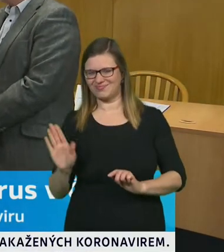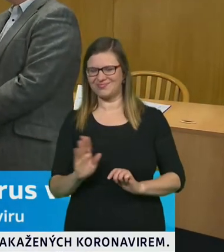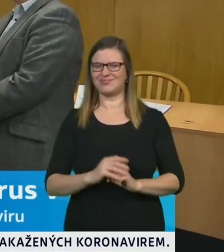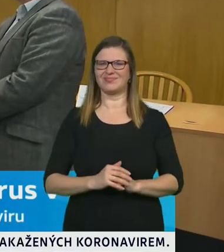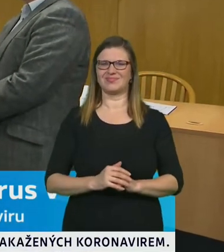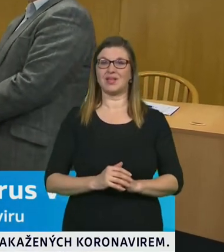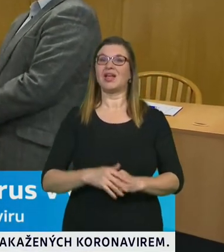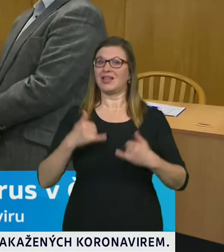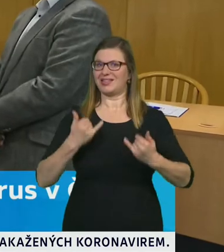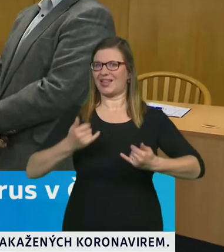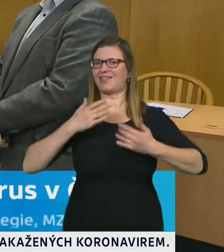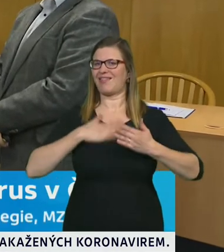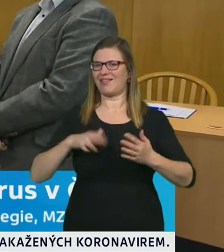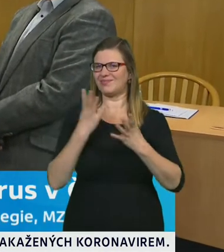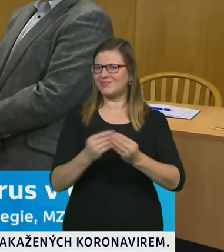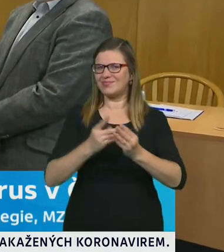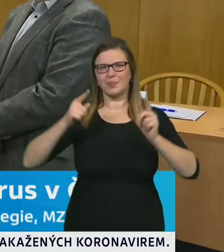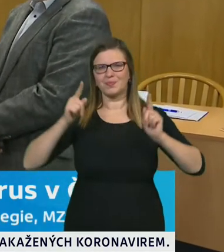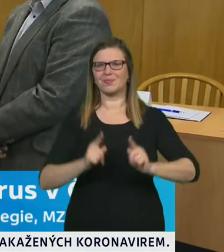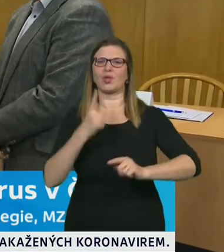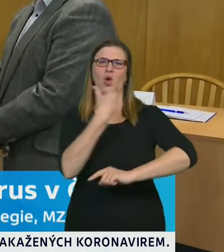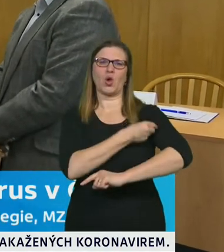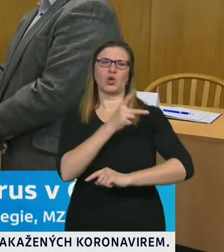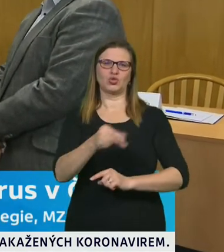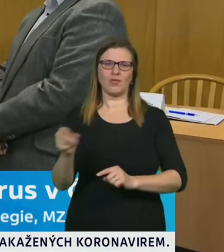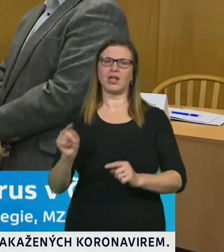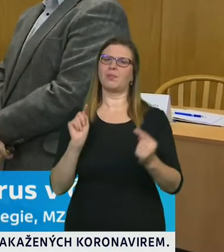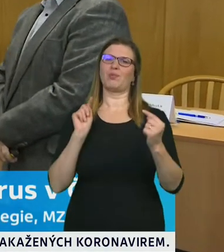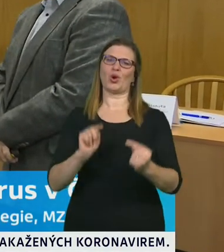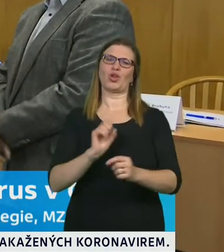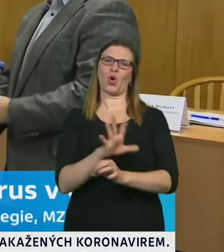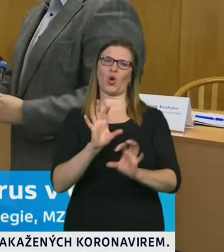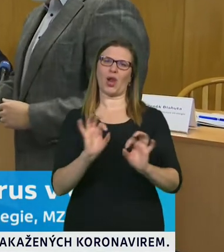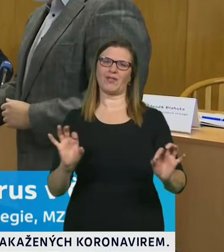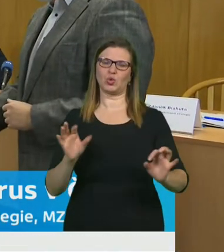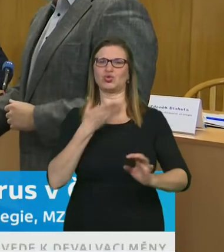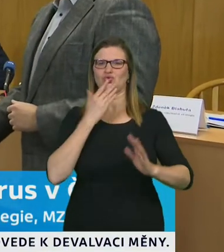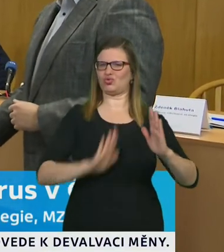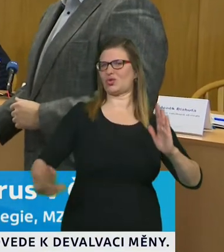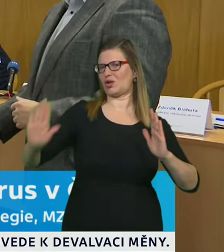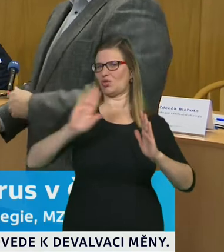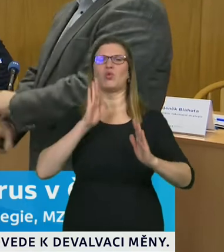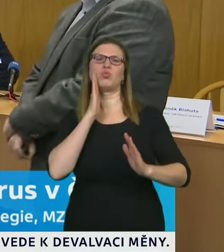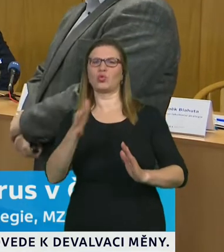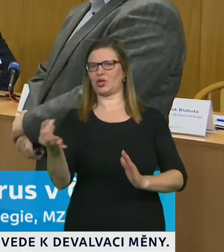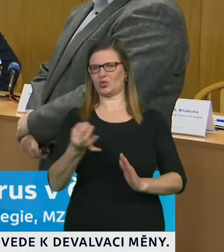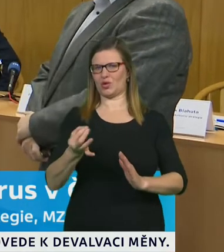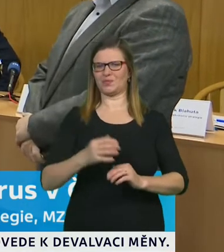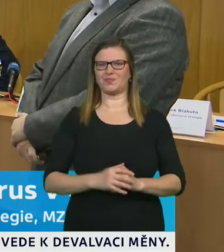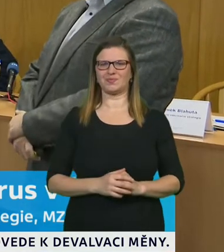seznámil se zajištěním očkování proti infekci COVID-19 v České republice, které nabírá